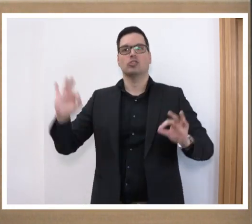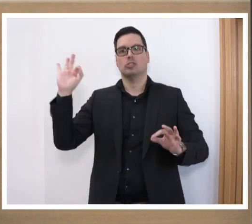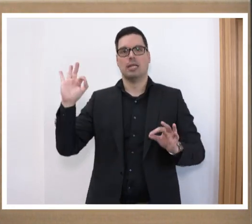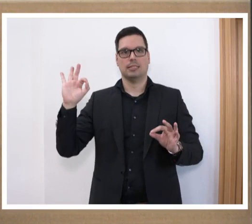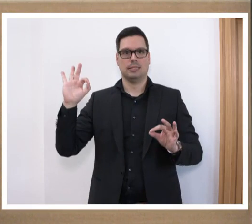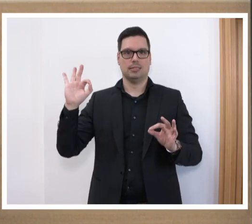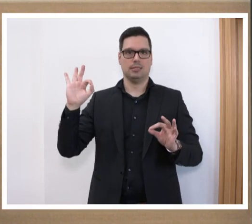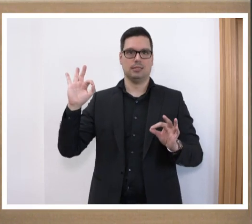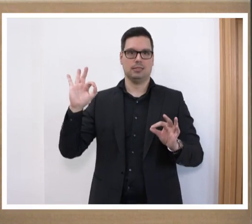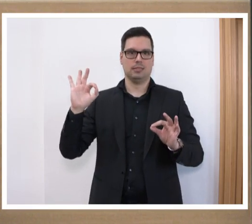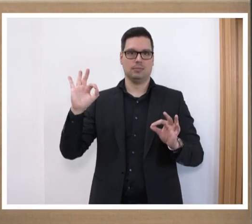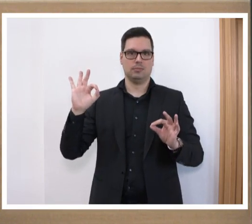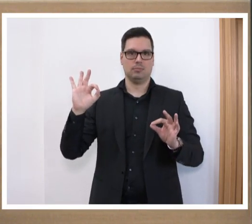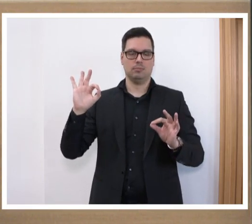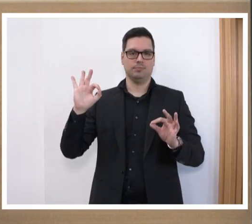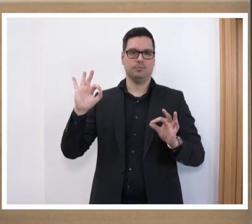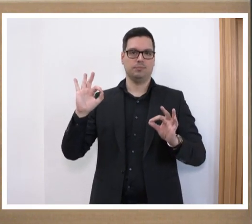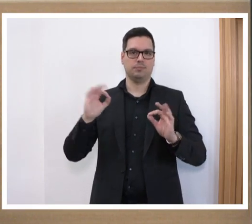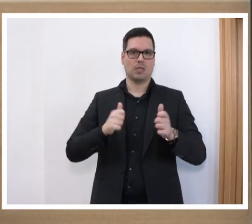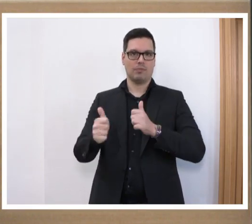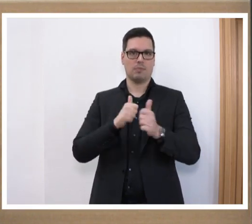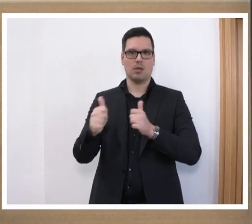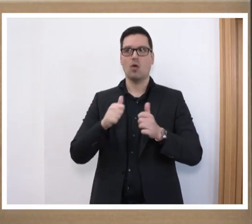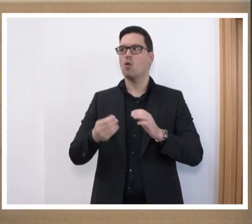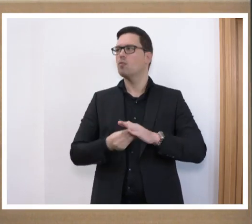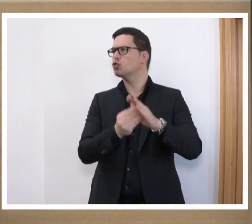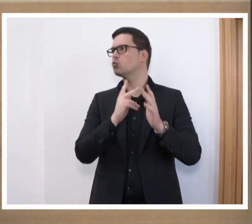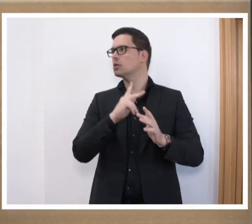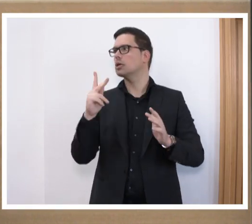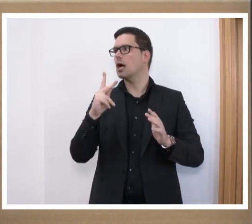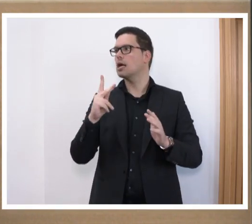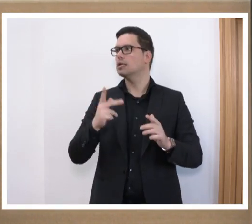Bauministerium vorgestellt, die Förderschule K, wo für 200